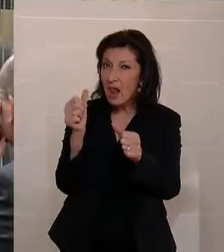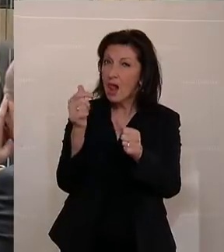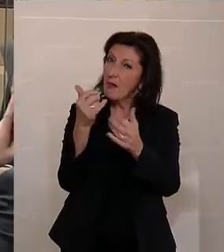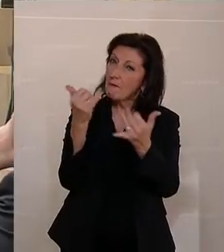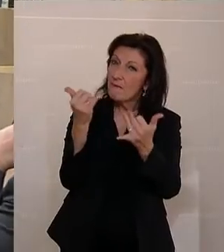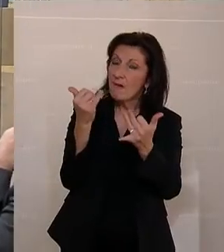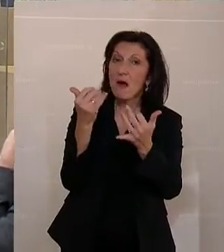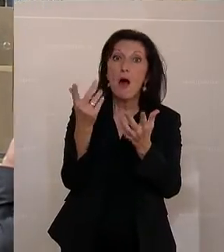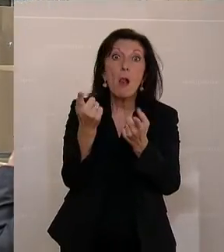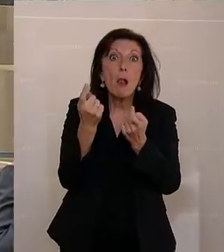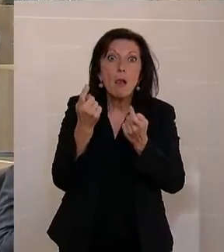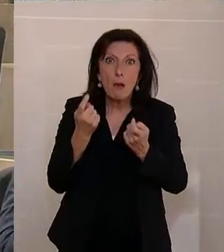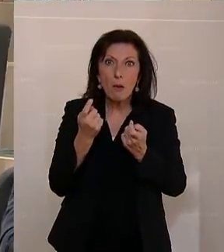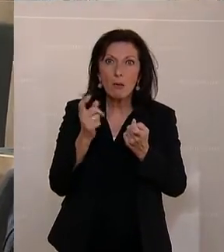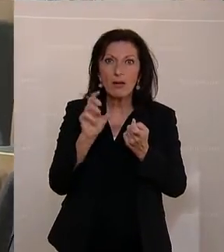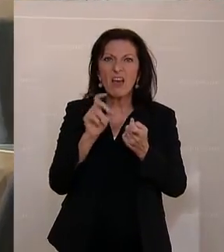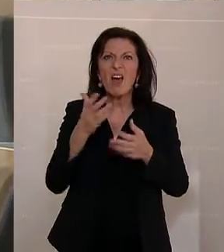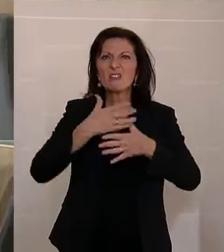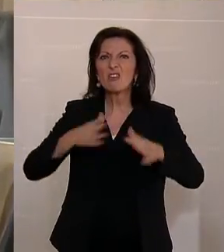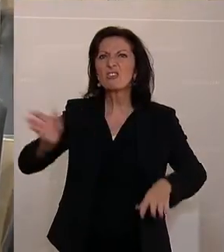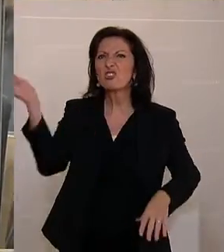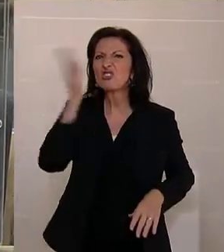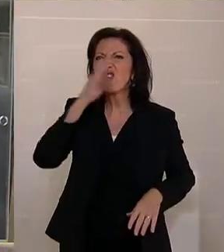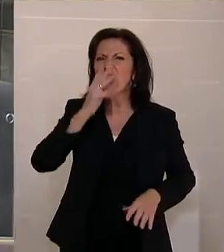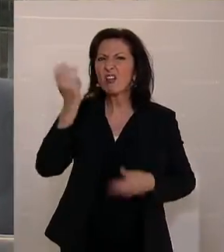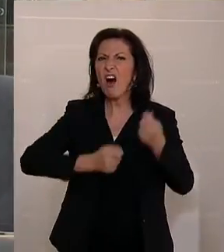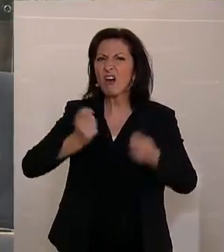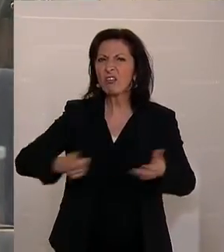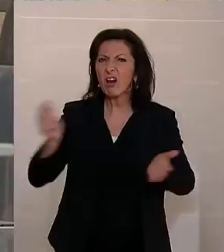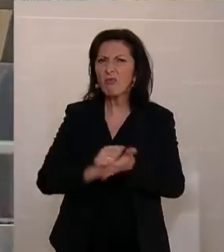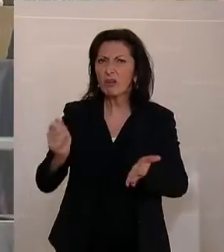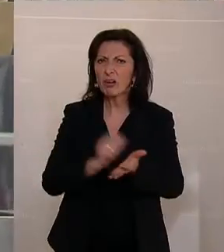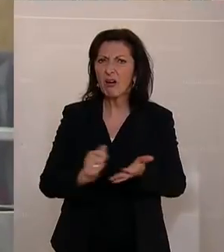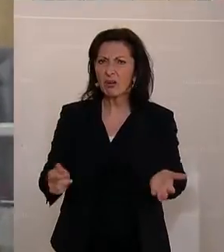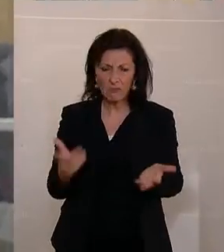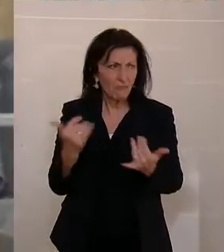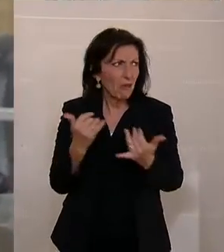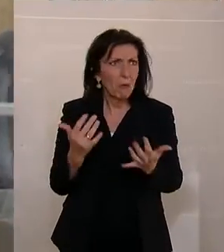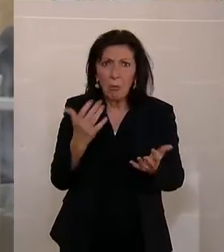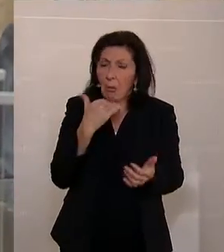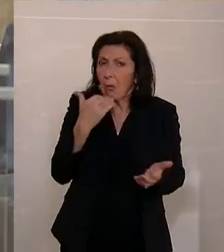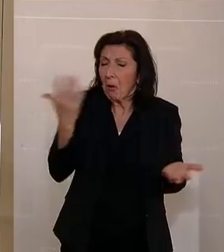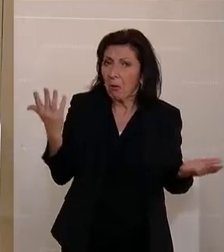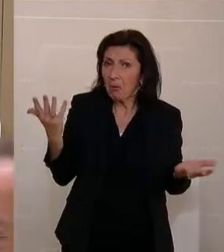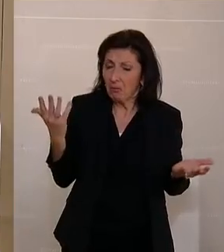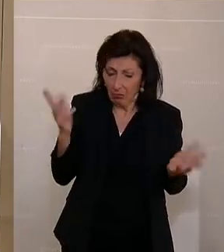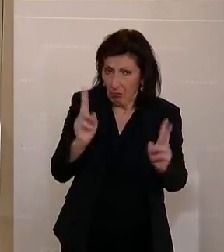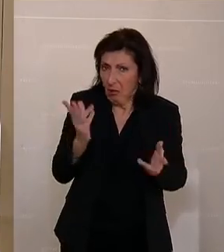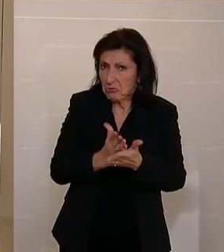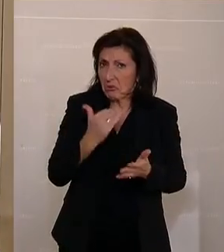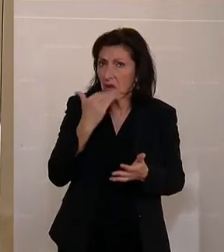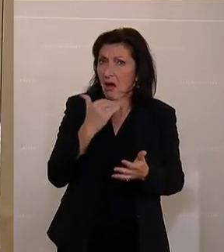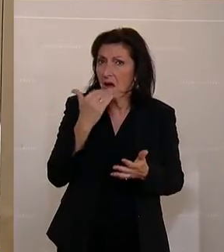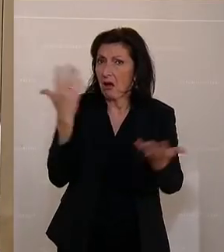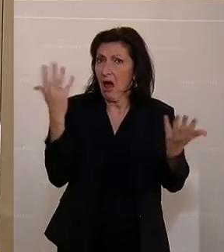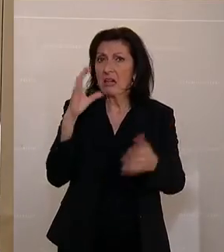dazu, sich die allergrößten Stinker einzukaufen, weil es mir vollkommen egal sein kann, weil es mir vollkommen egal sein kann, wie